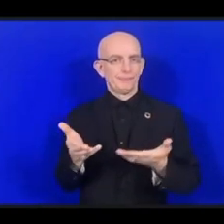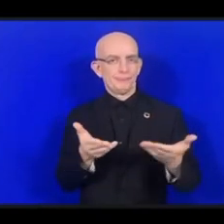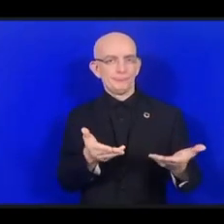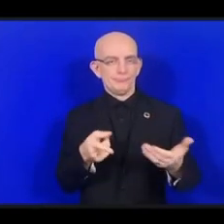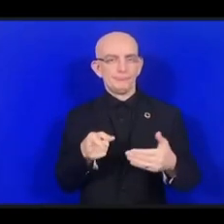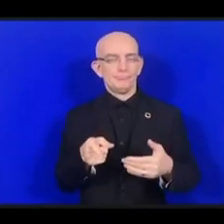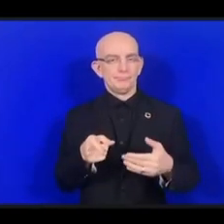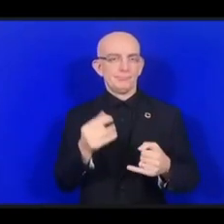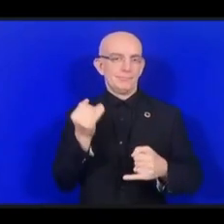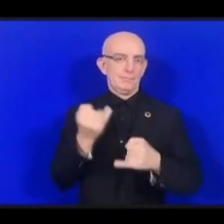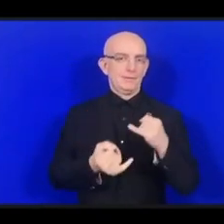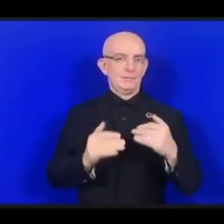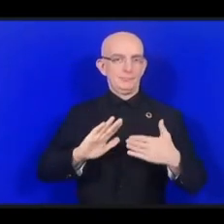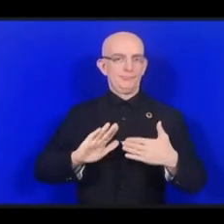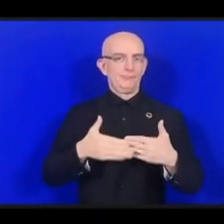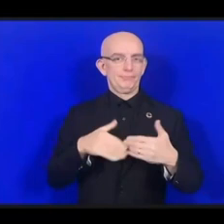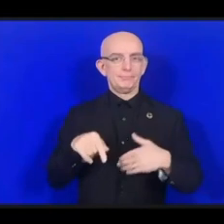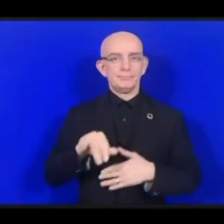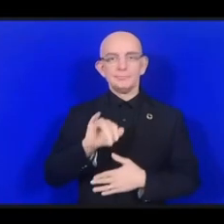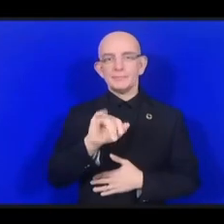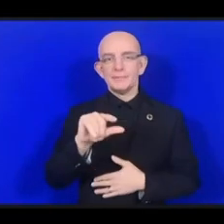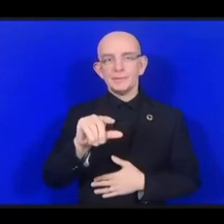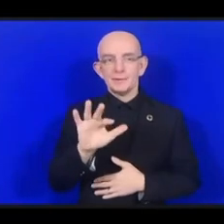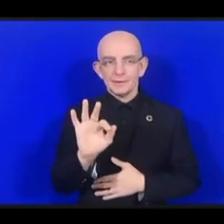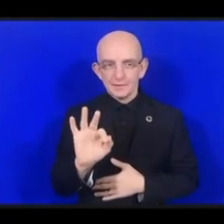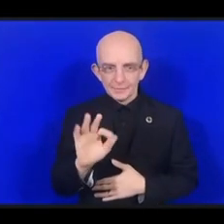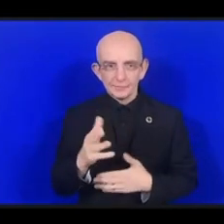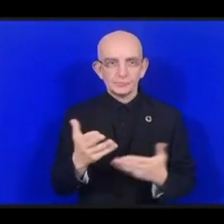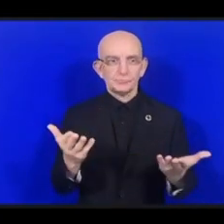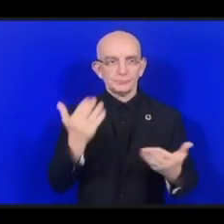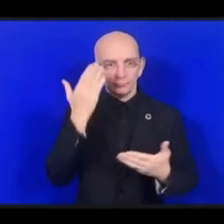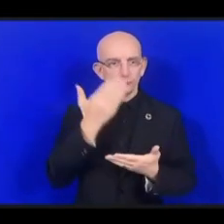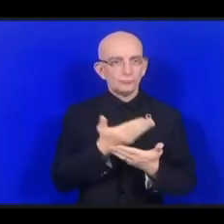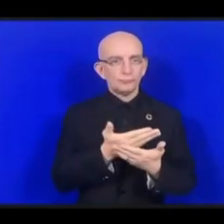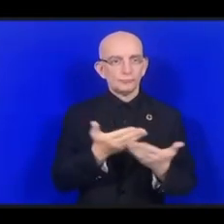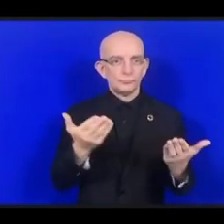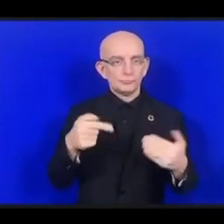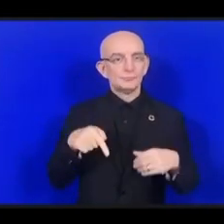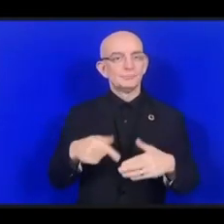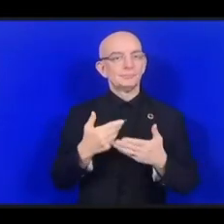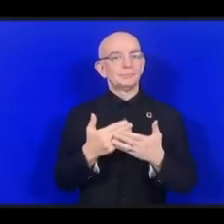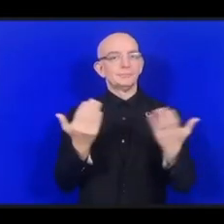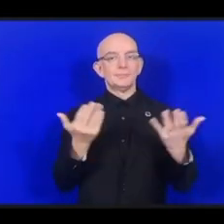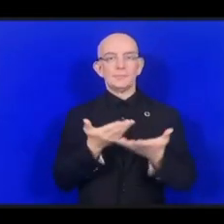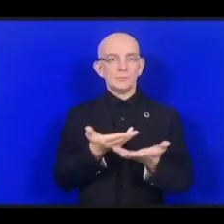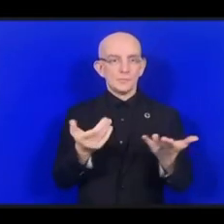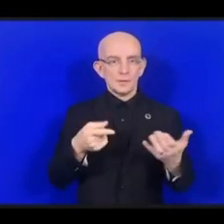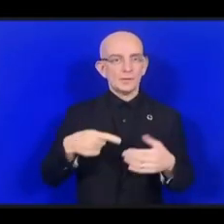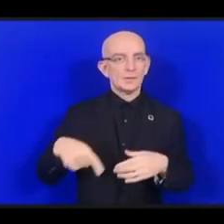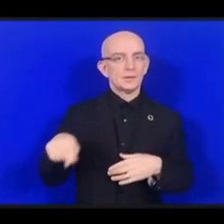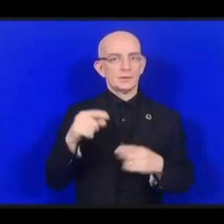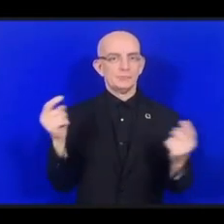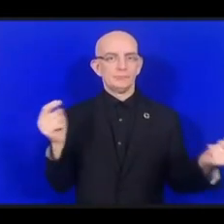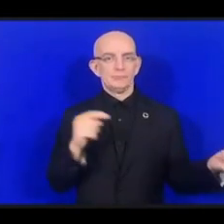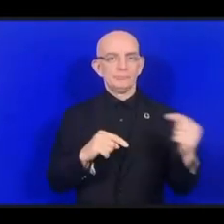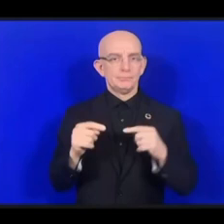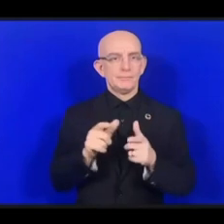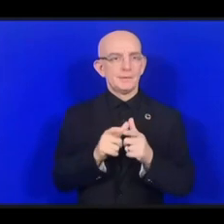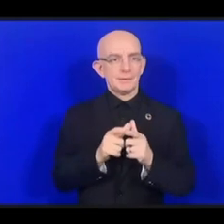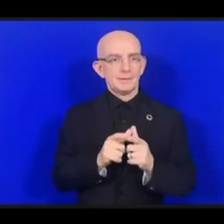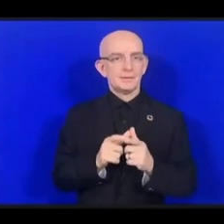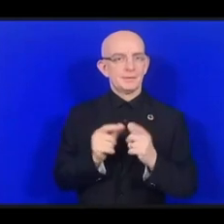Меня зовут Тережино Альвес Брита. Я из Бразилии,